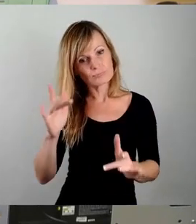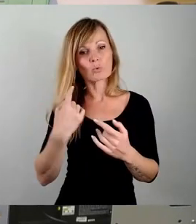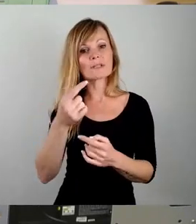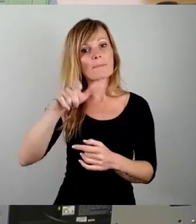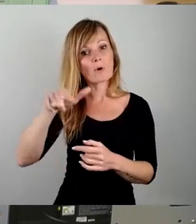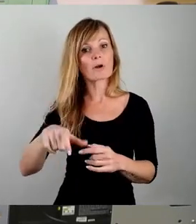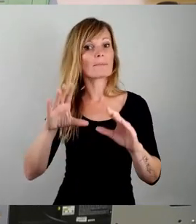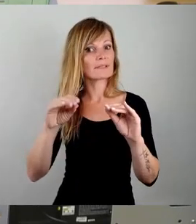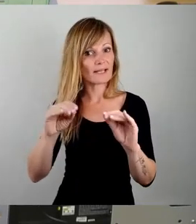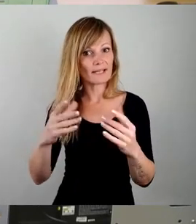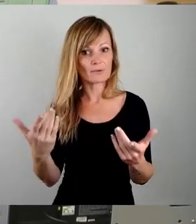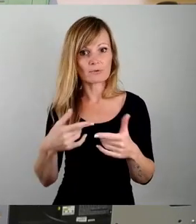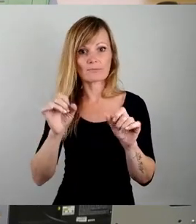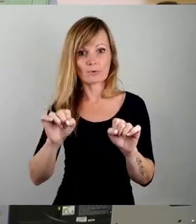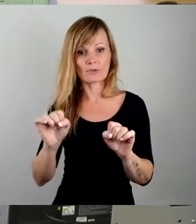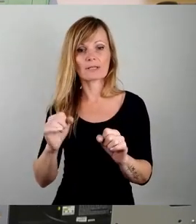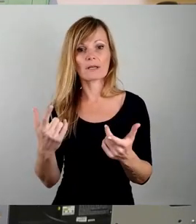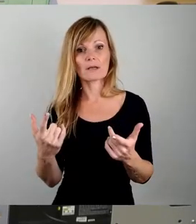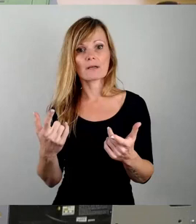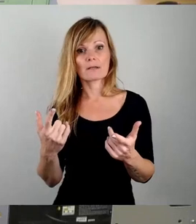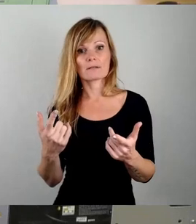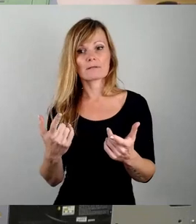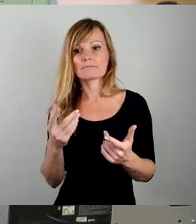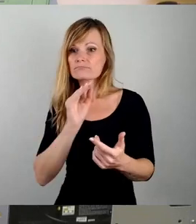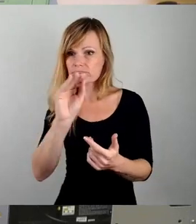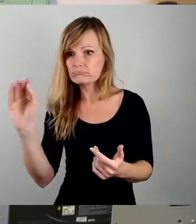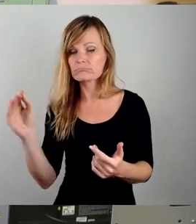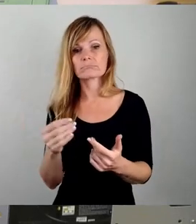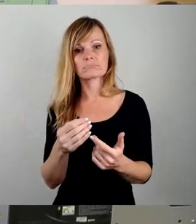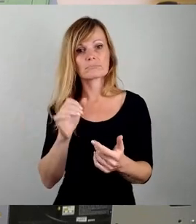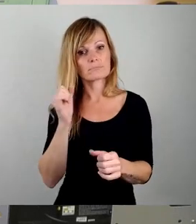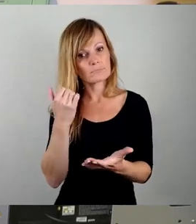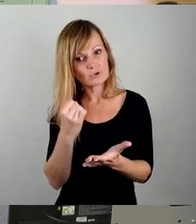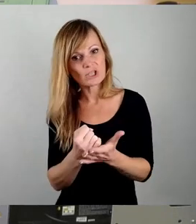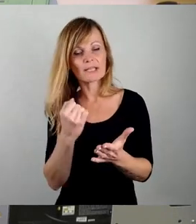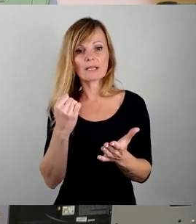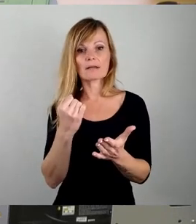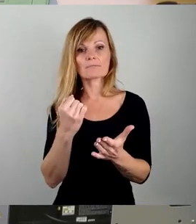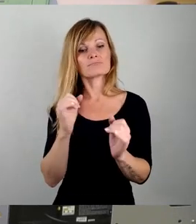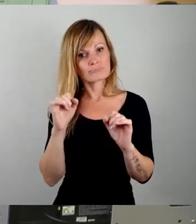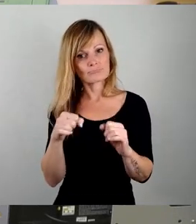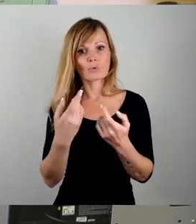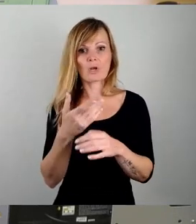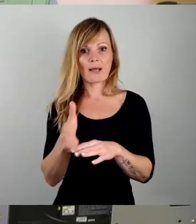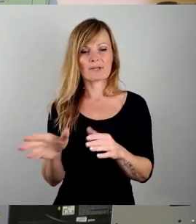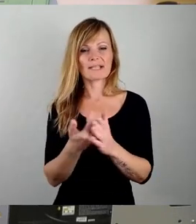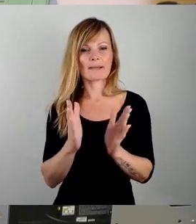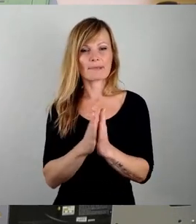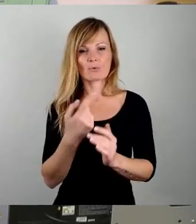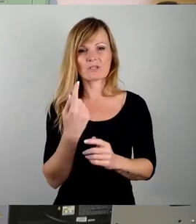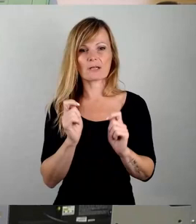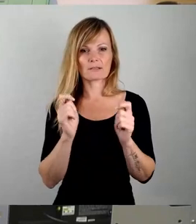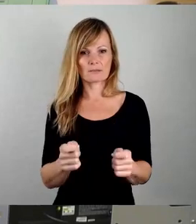die Möglichkeit einzuschreiten, das zu bestätigen, abzuwägen oder es eben abzulehnen. Deswegen bitte um Zustimmung zu unserem Antrag.